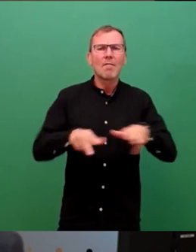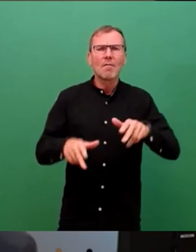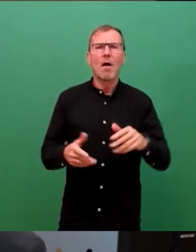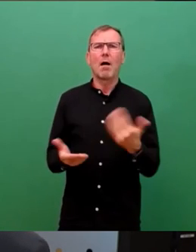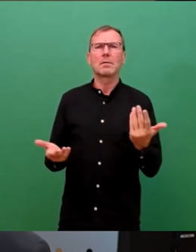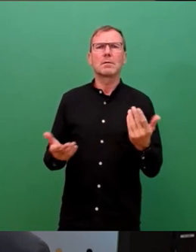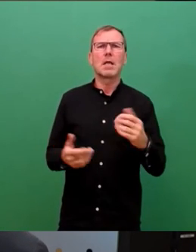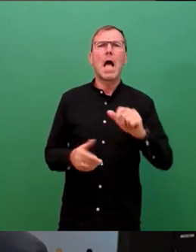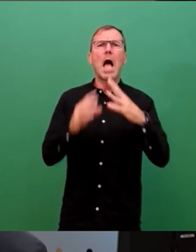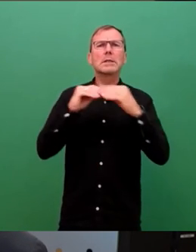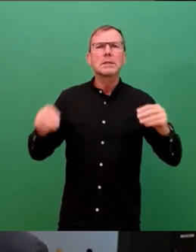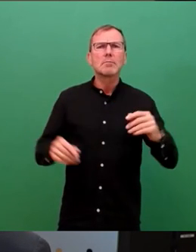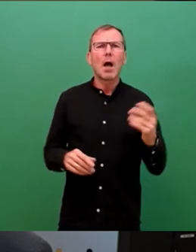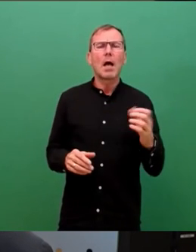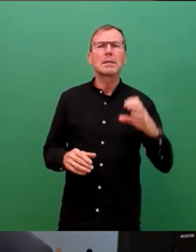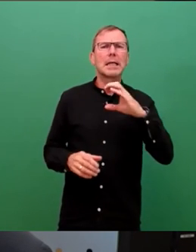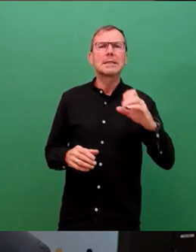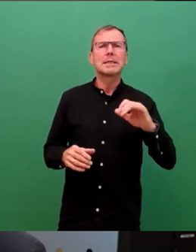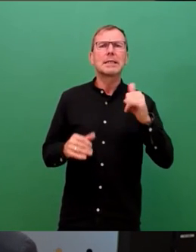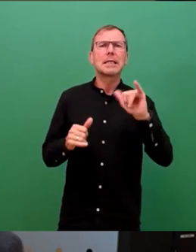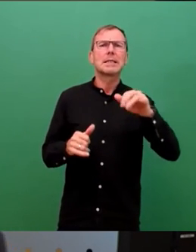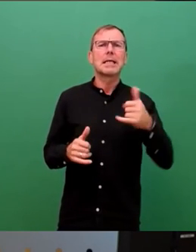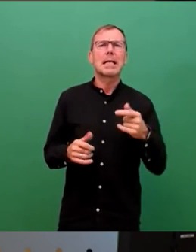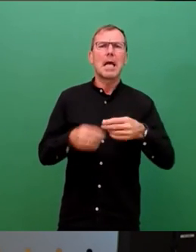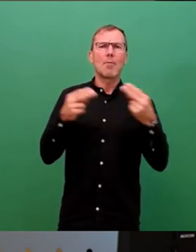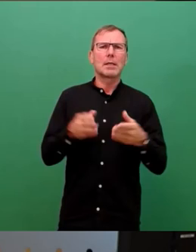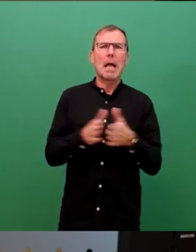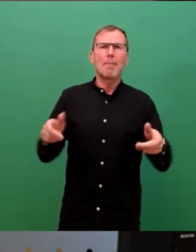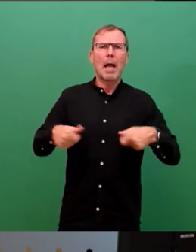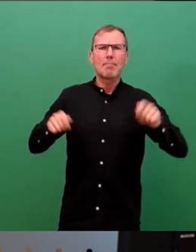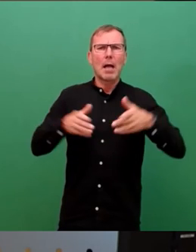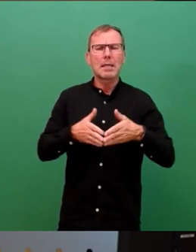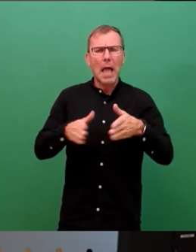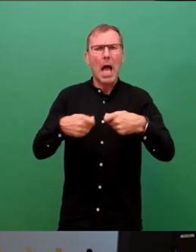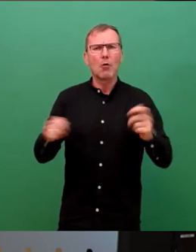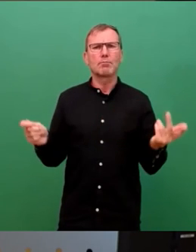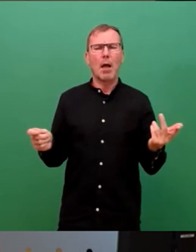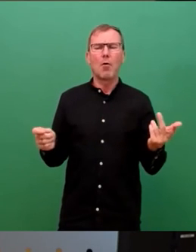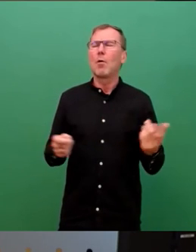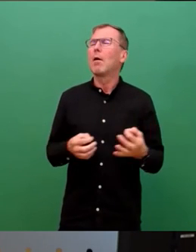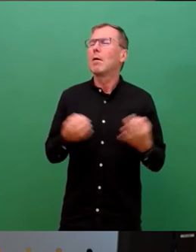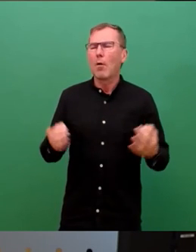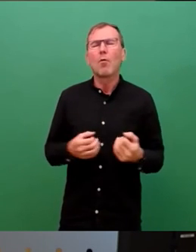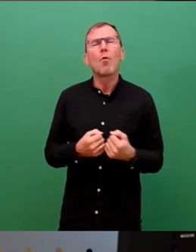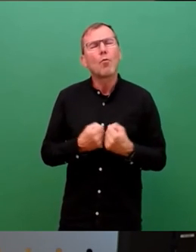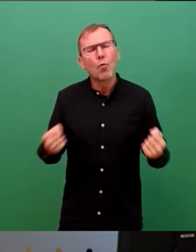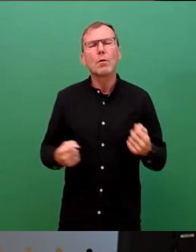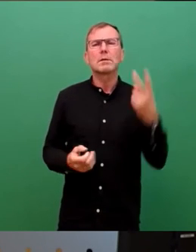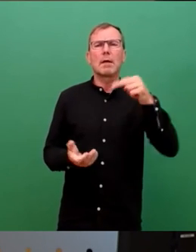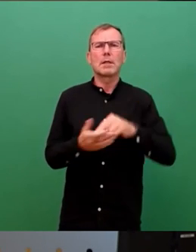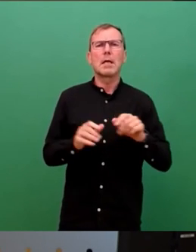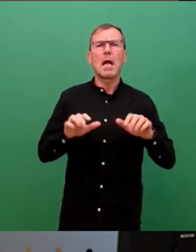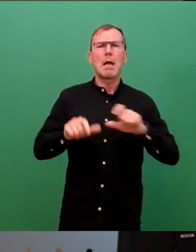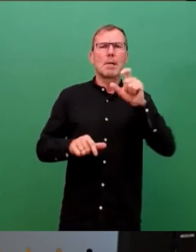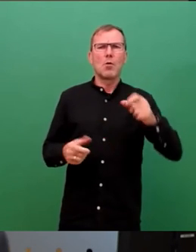-City-Projekte und den Breitbahnsausbau in der Stadt planen wir mit großen zweistelligen Millionenbeträgen. Und auch die